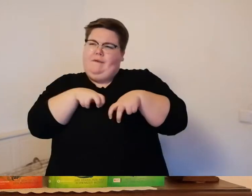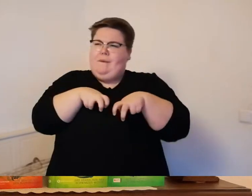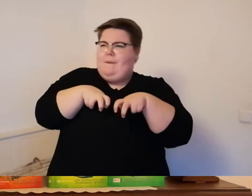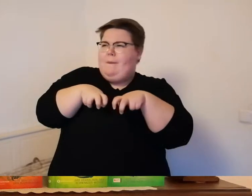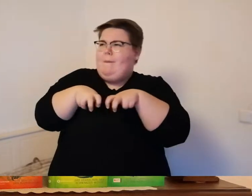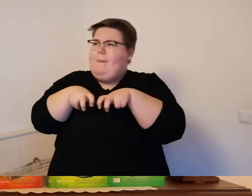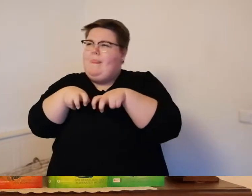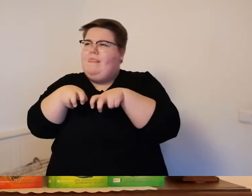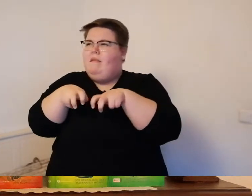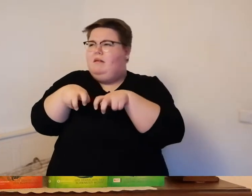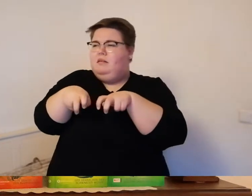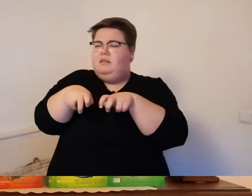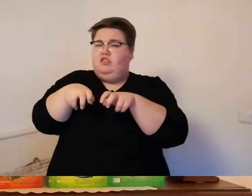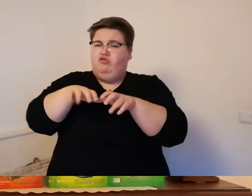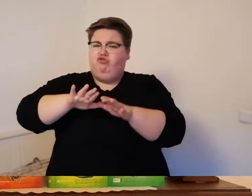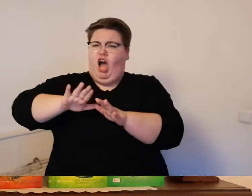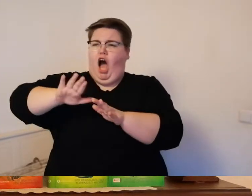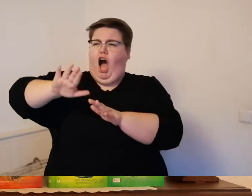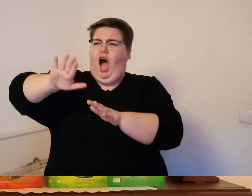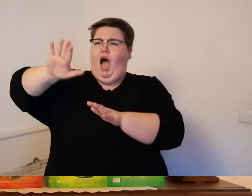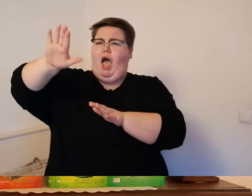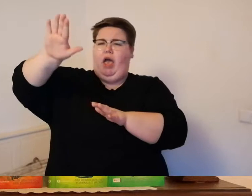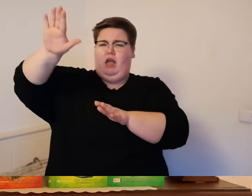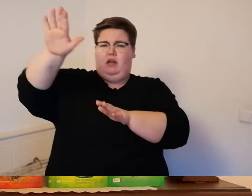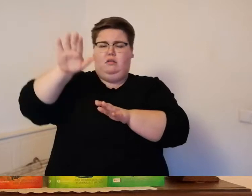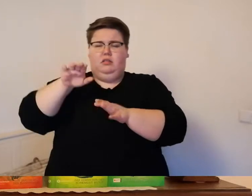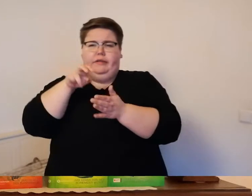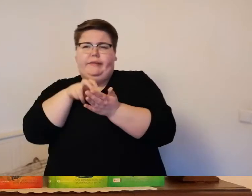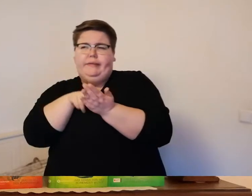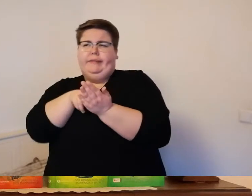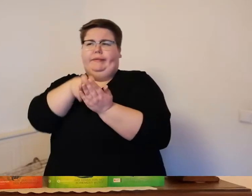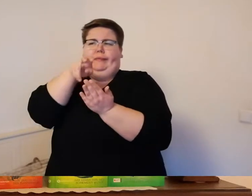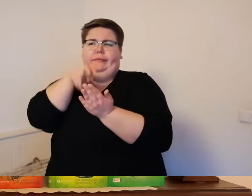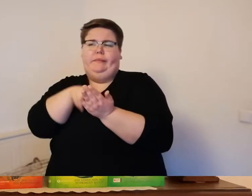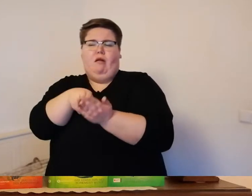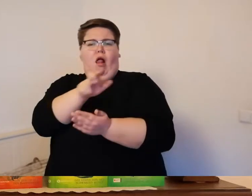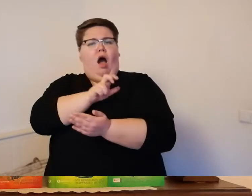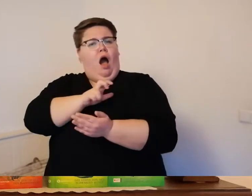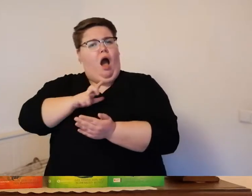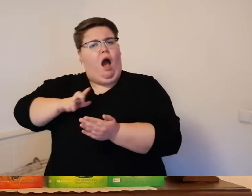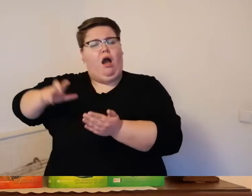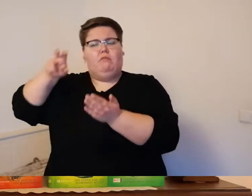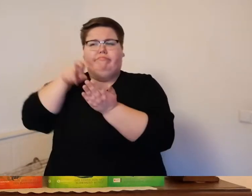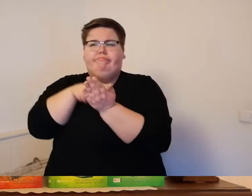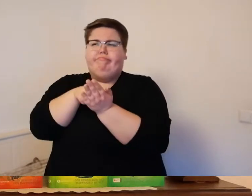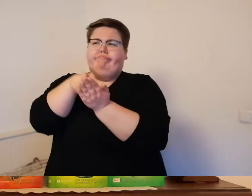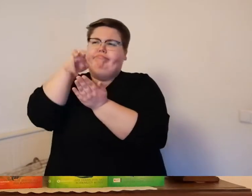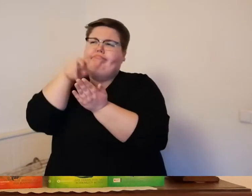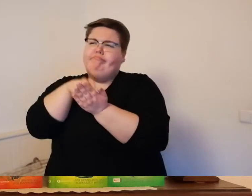der hang war sehr steil und es dauerte eine halbe ewigkeit bis sie schließlich den oberen rand erreichten